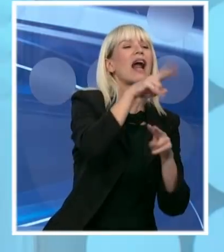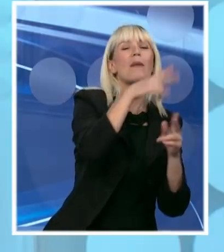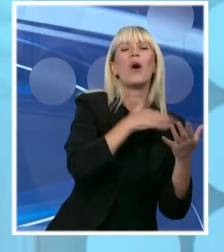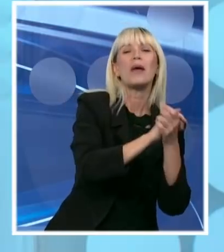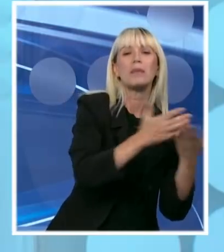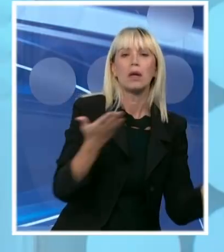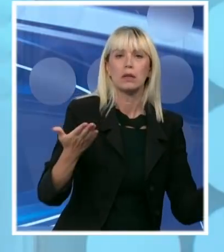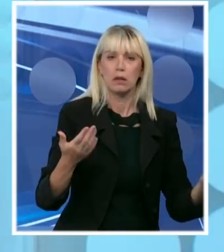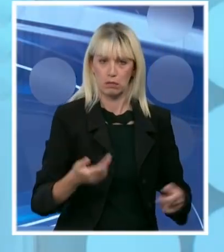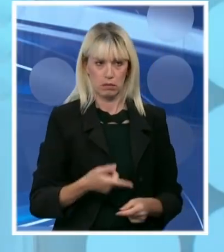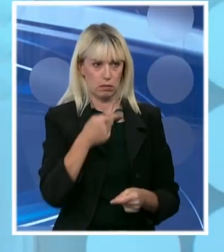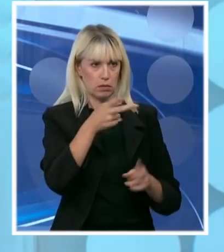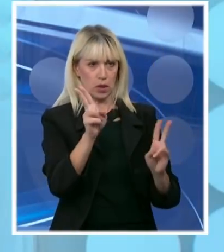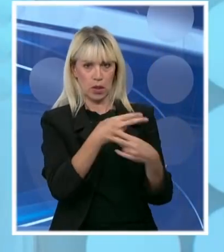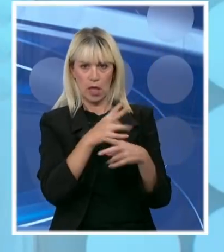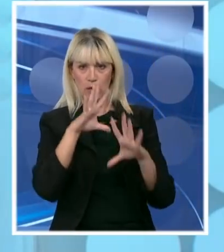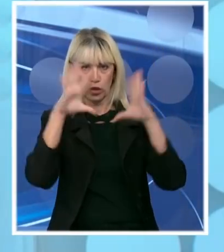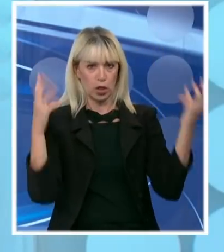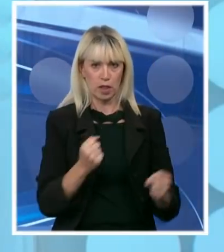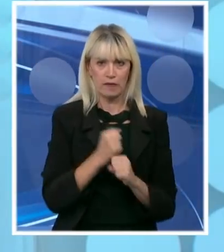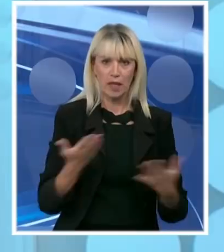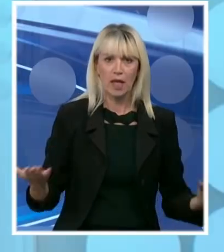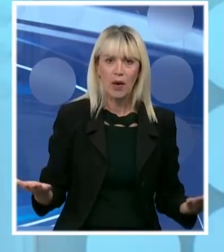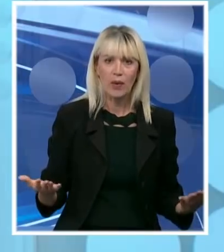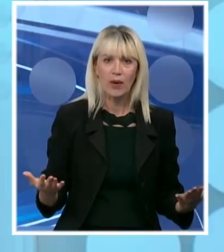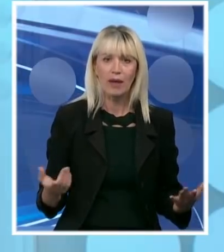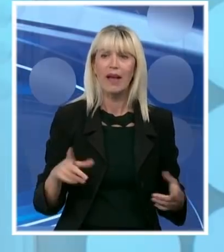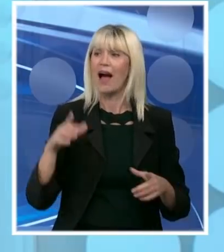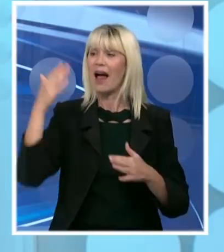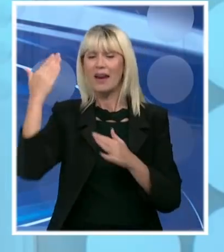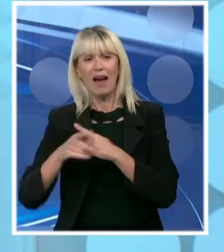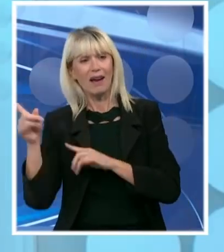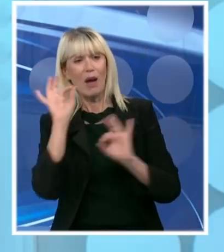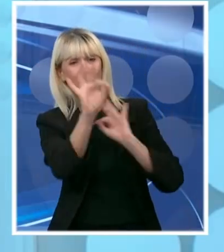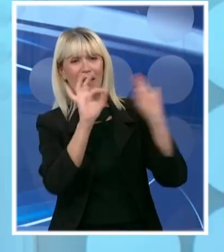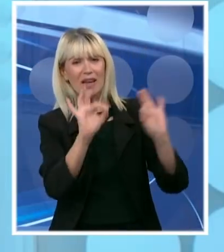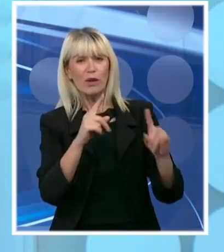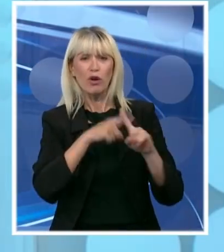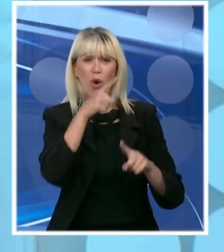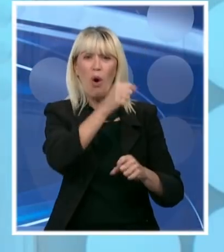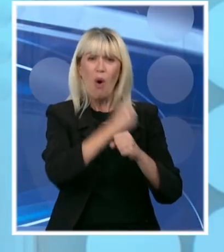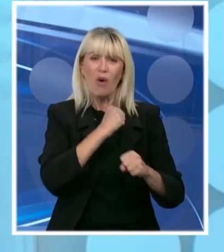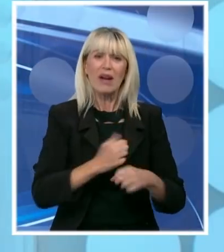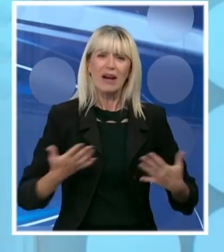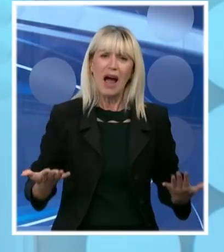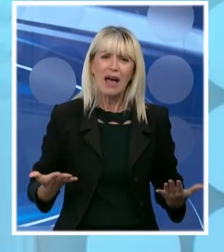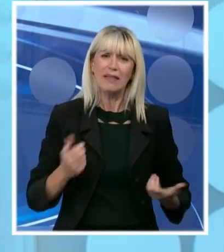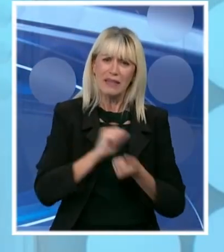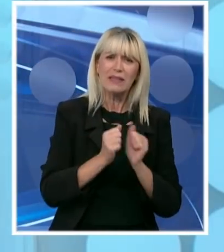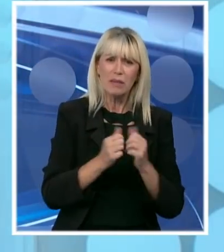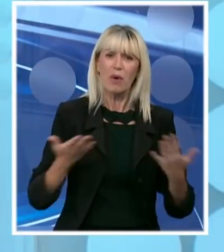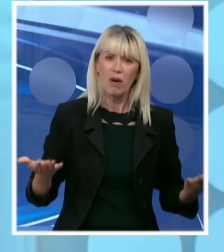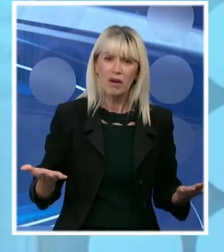Pa čovjek da ima 50 života ne bi stigao to sve da uradi. A njega ćete da kritikujete. zato što radi. Zato što se bori.